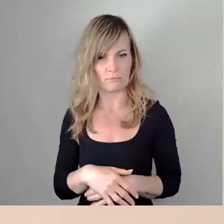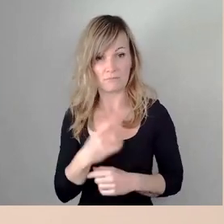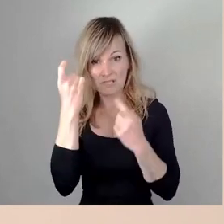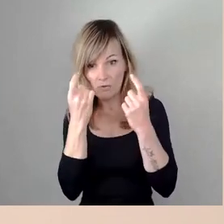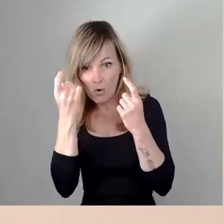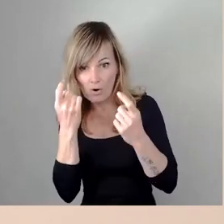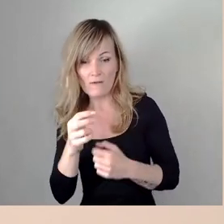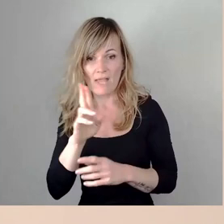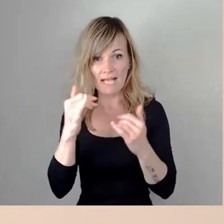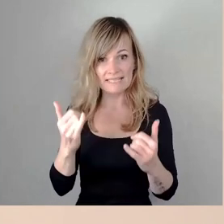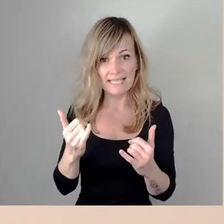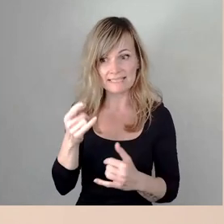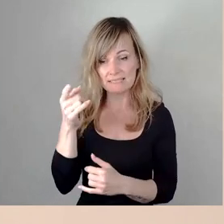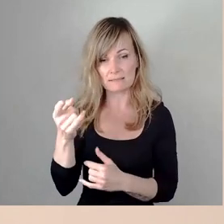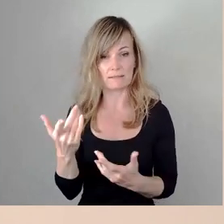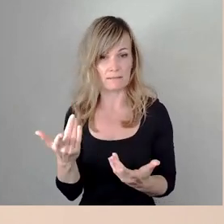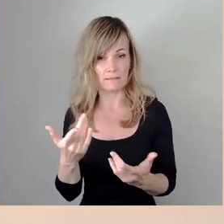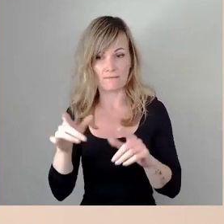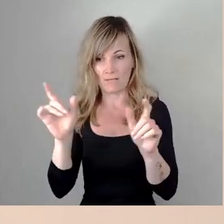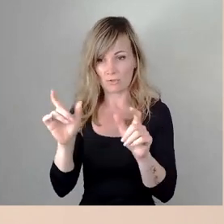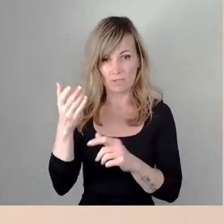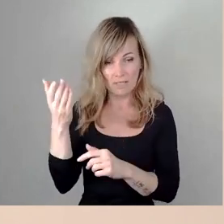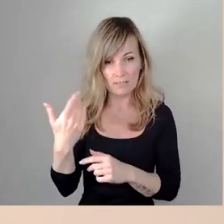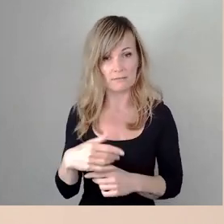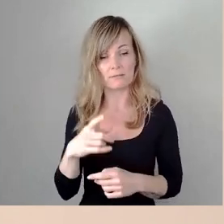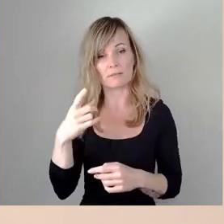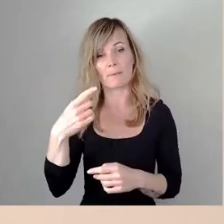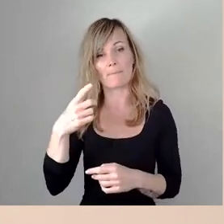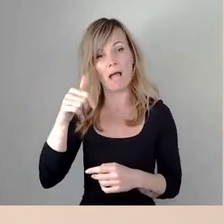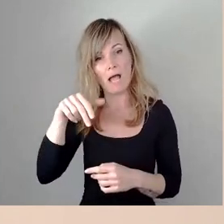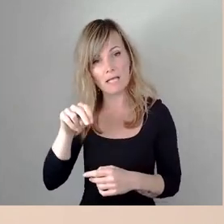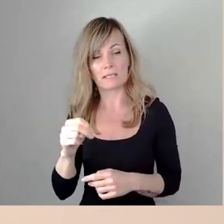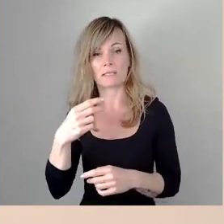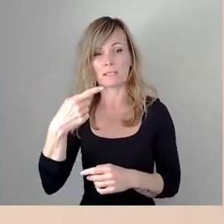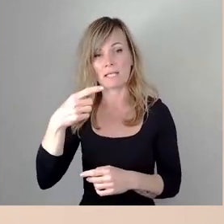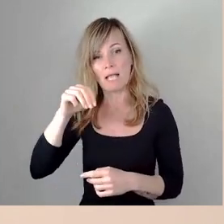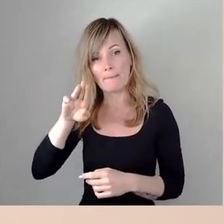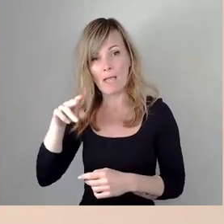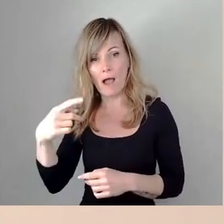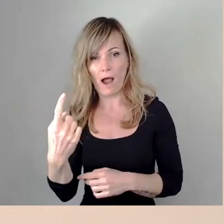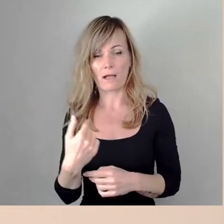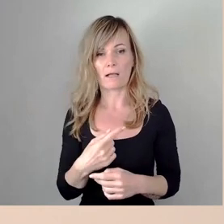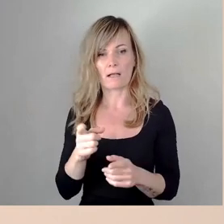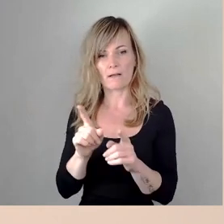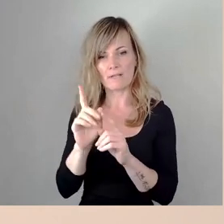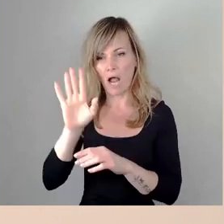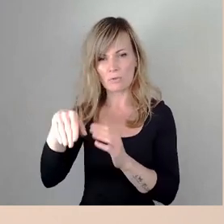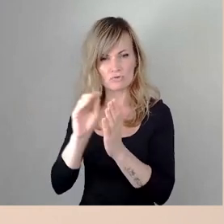das jetzt veranstalten mit der PAN GmbH dass die völlig aussichtslos in so einen Ausschreibungs